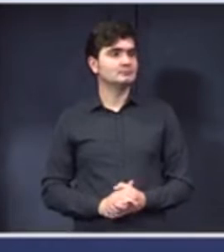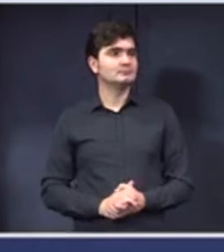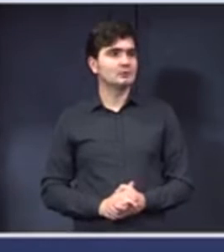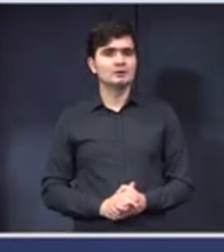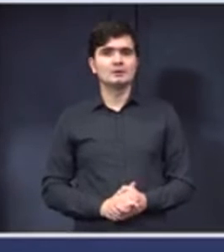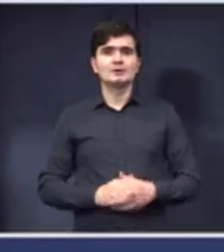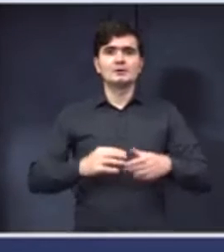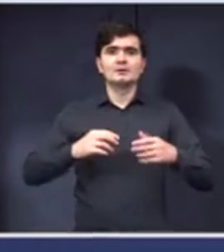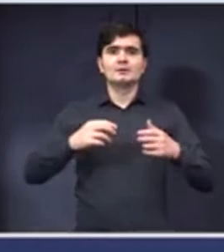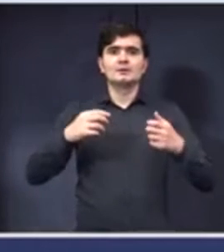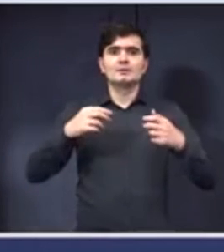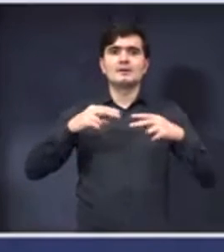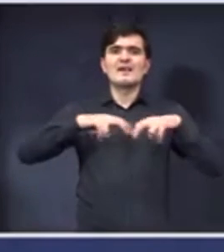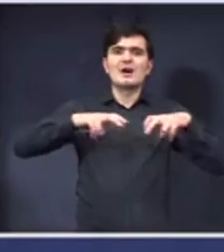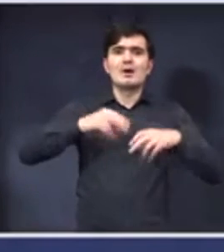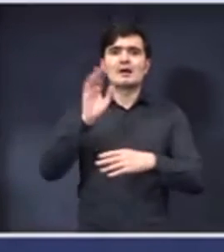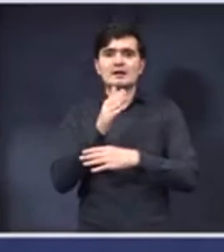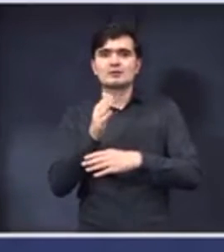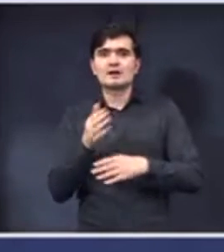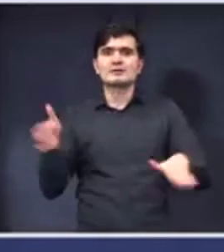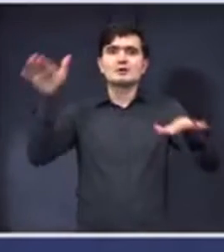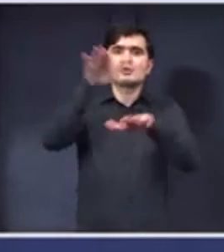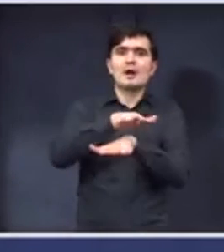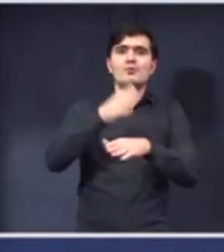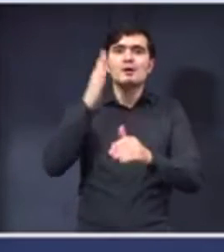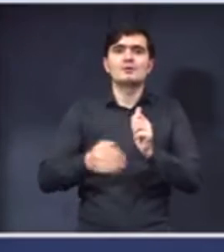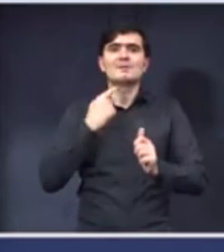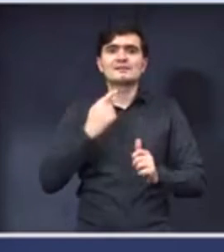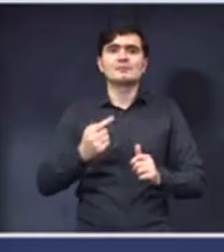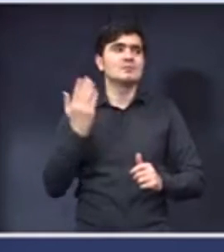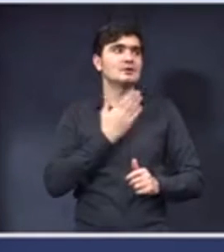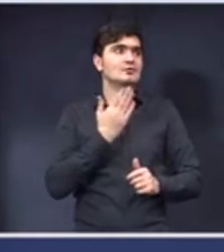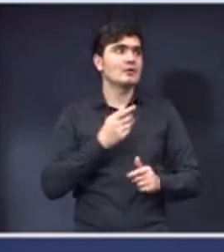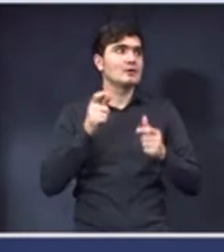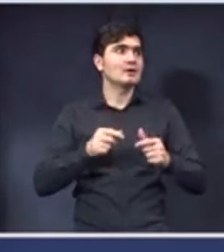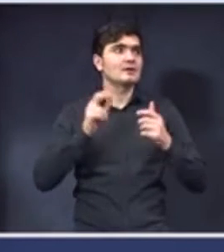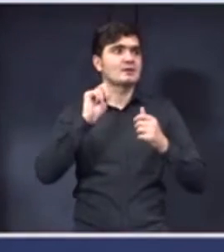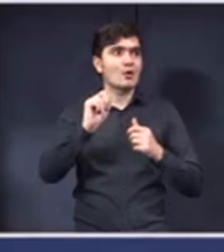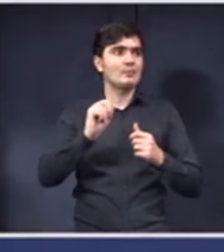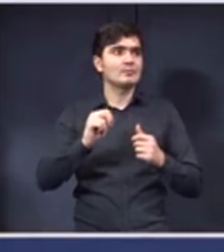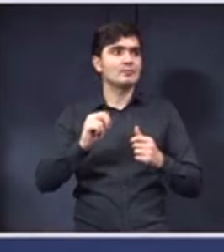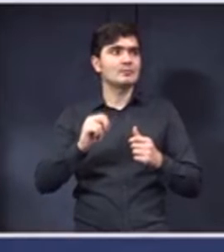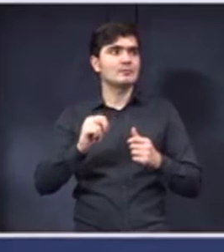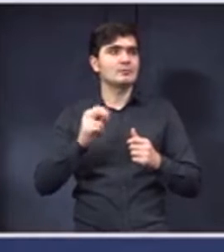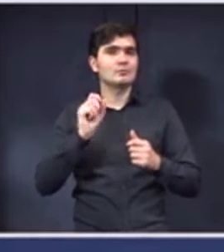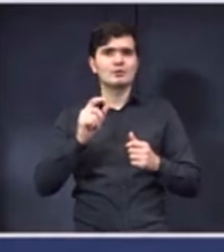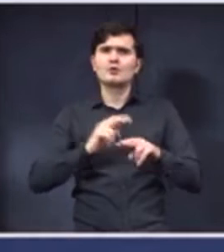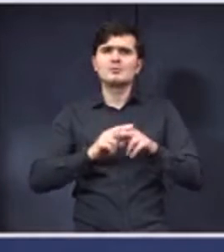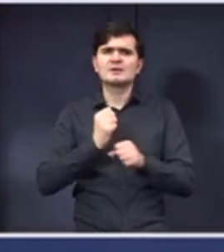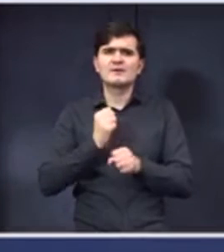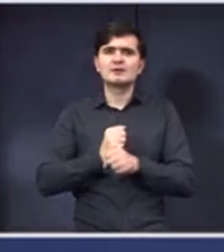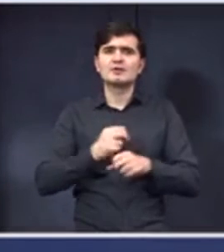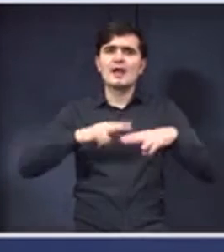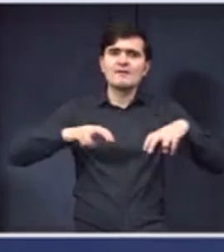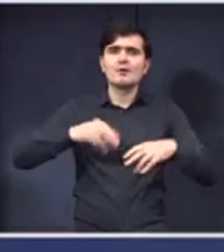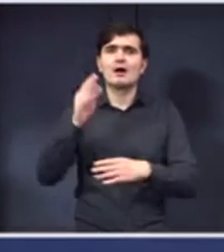Evaluare națională se va suprapune cu ultima săptămână de școală pentru clasele de astea și a opta. Da, este adevărat. Cum se va desfășura această evaluare